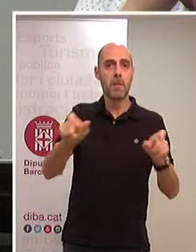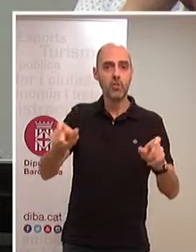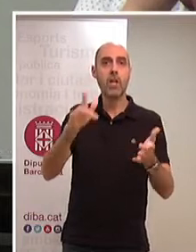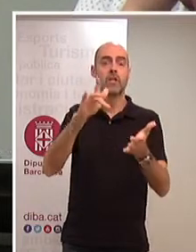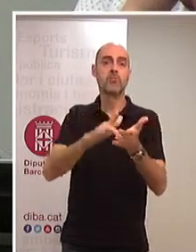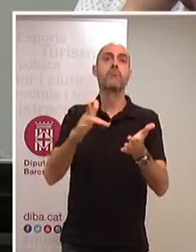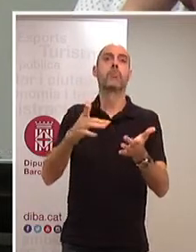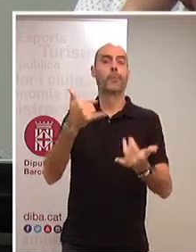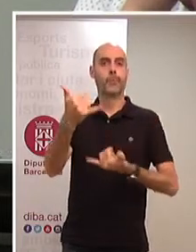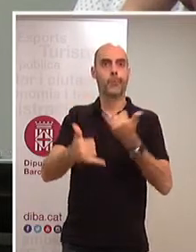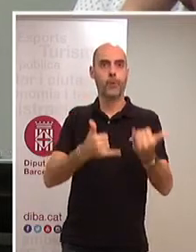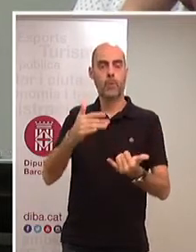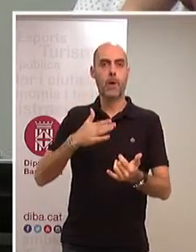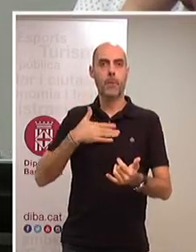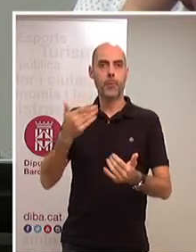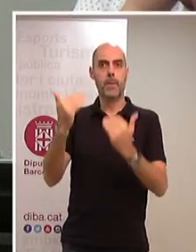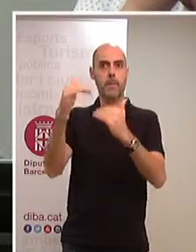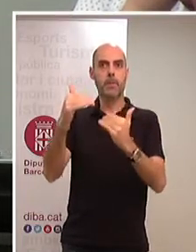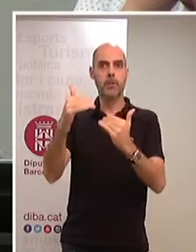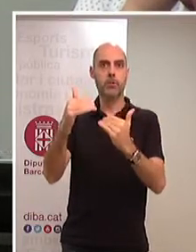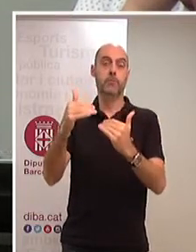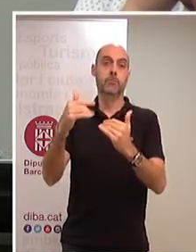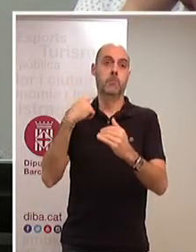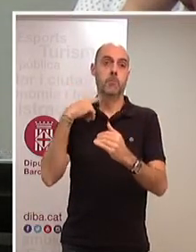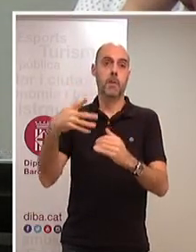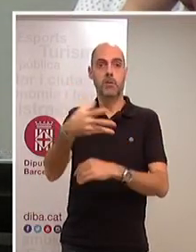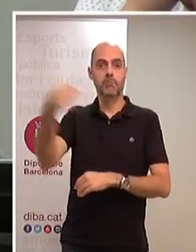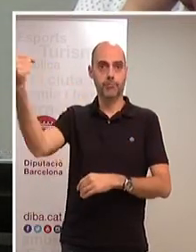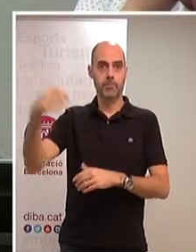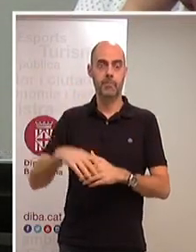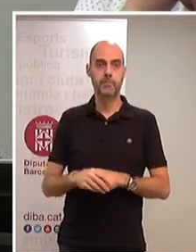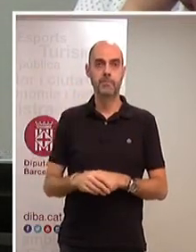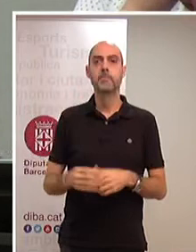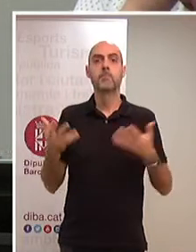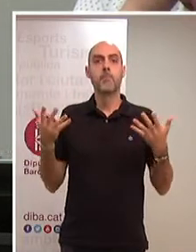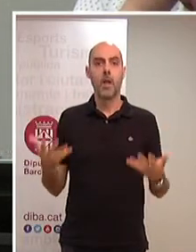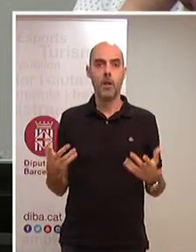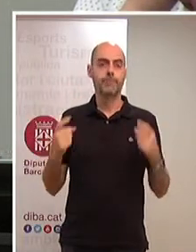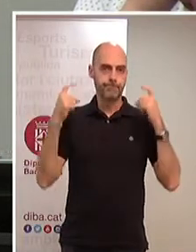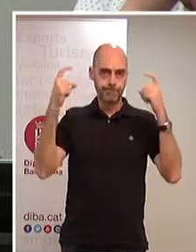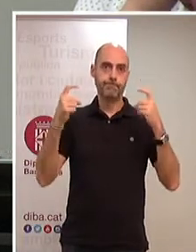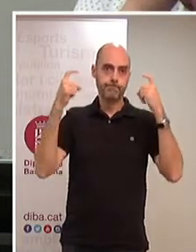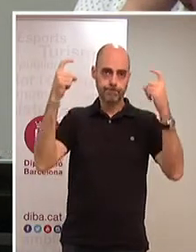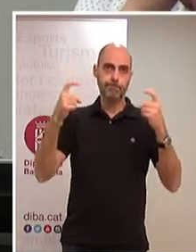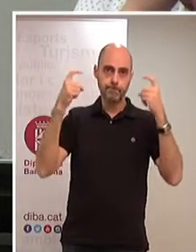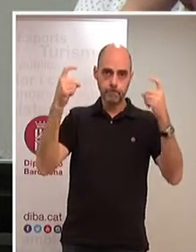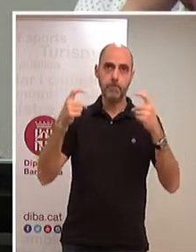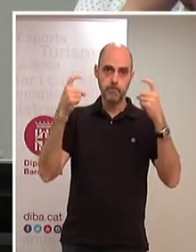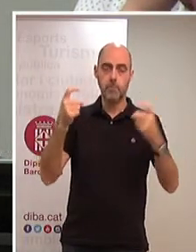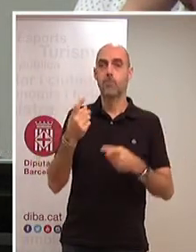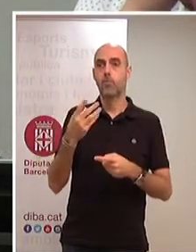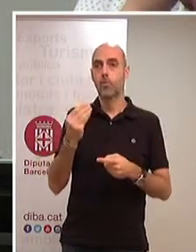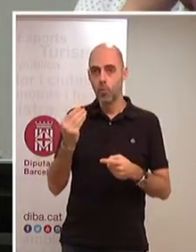perill de pèrdua d'aquest habitatge, qüestió que encara, malauradament, els esforços de molts encara